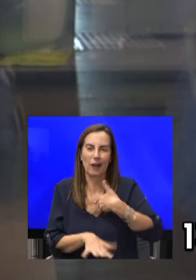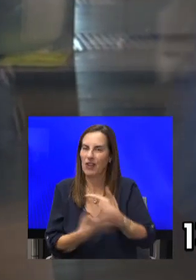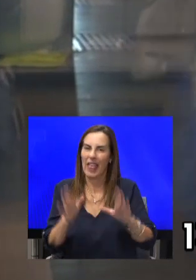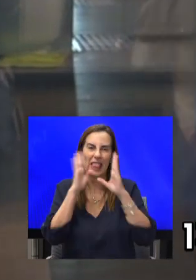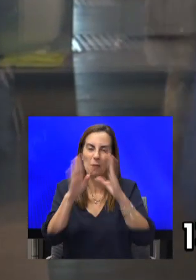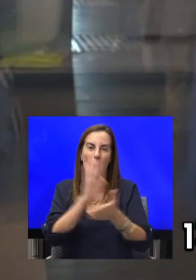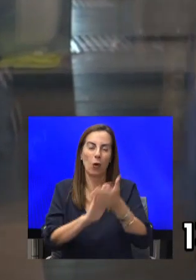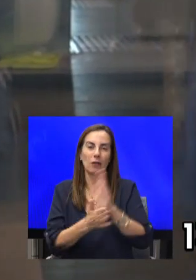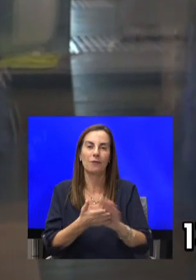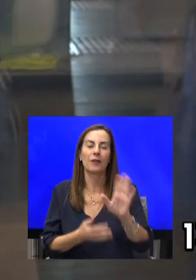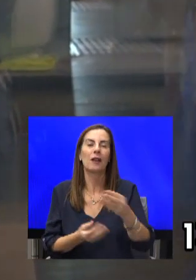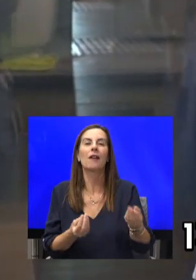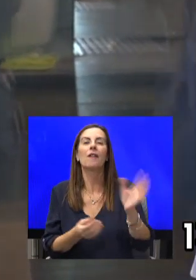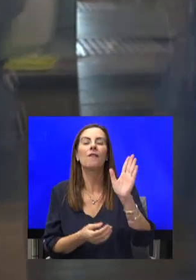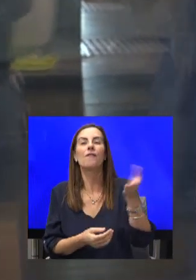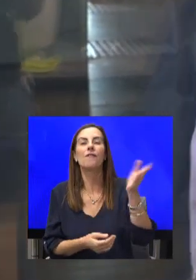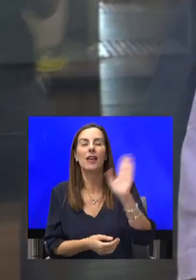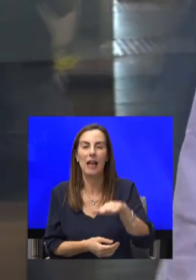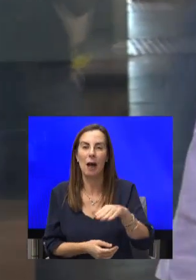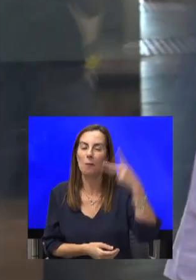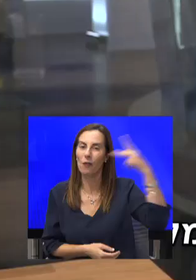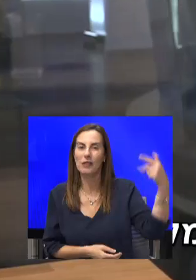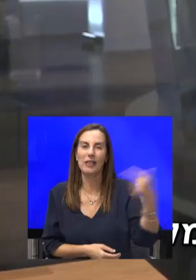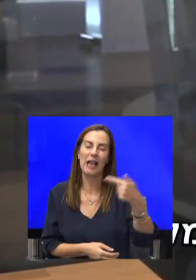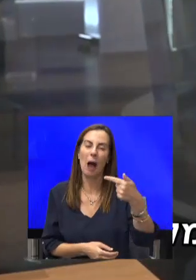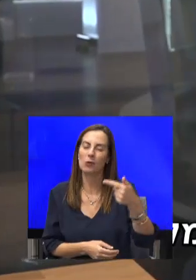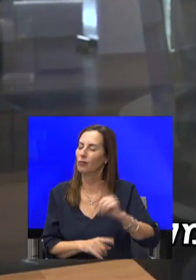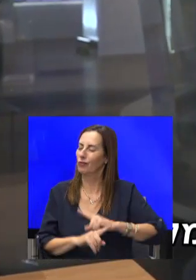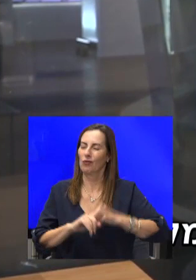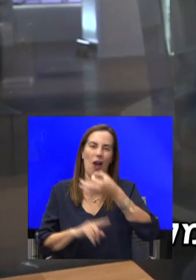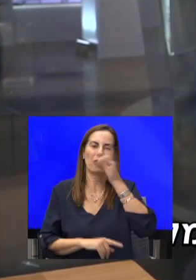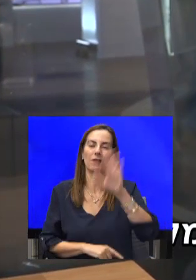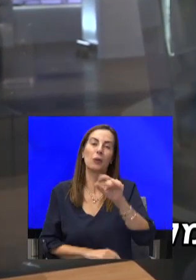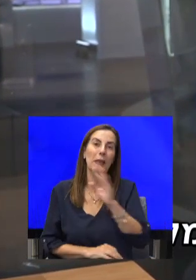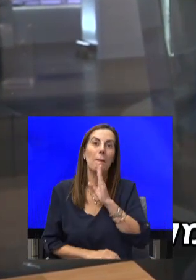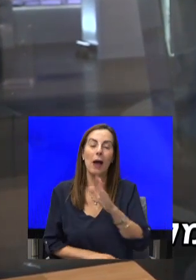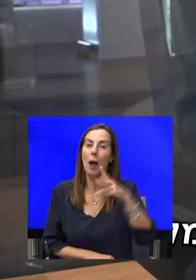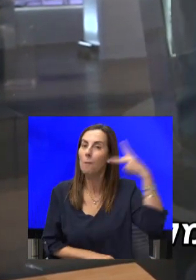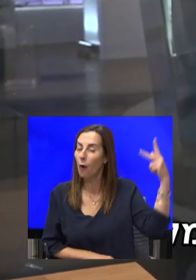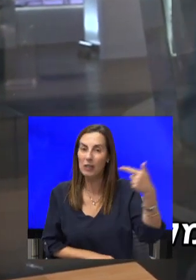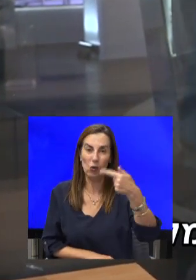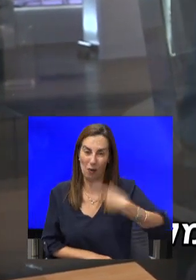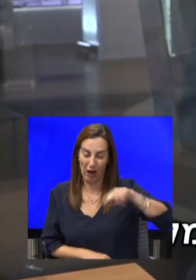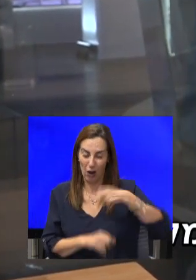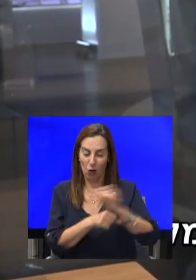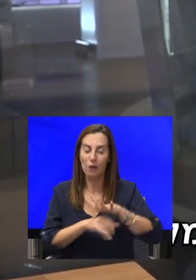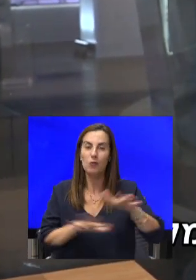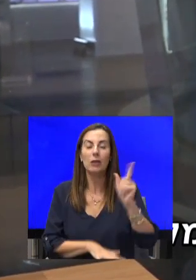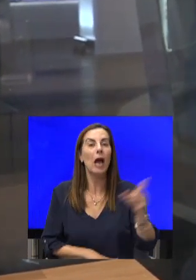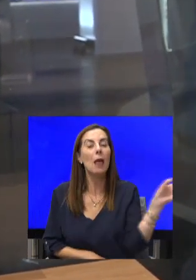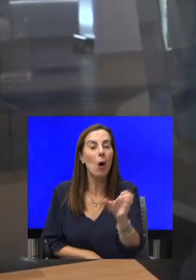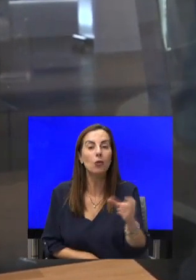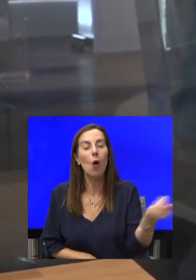סתם, גם זו מצוין וליגה אחרת כמובן. וזו בדיוק הבעיה. גם זו יעזוב, והממשלה תצטרך למנות פרויקטור קורונה